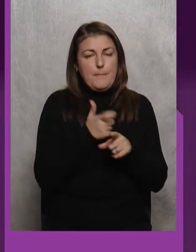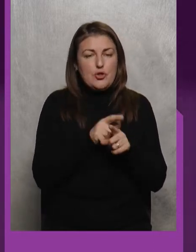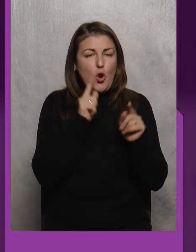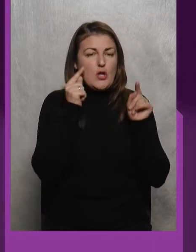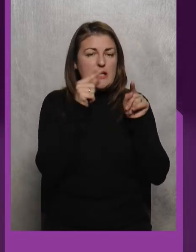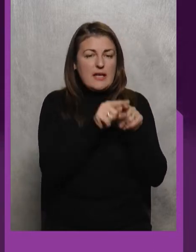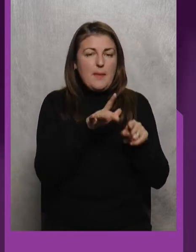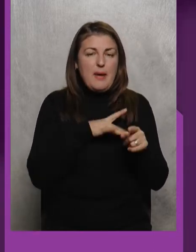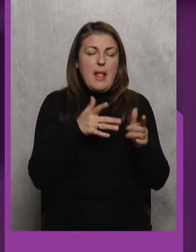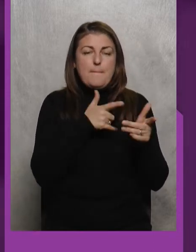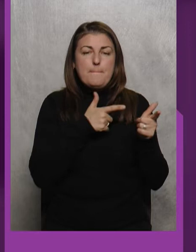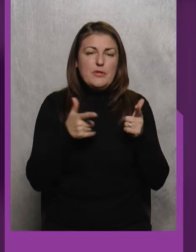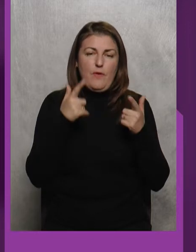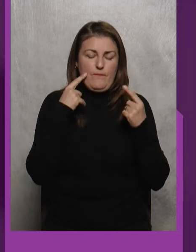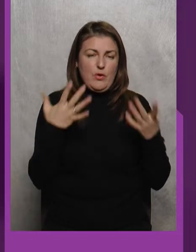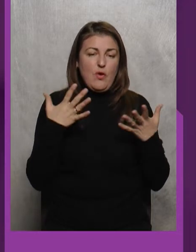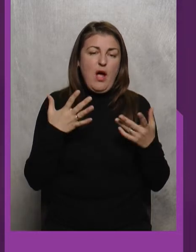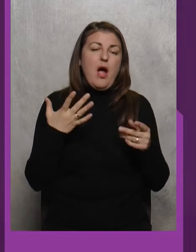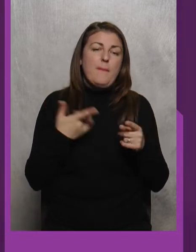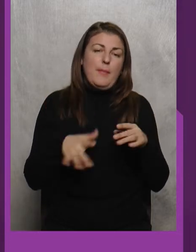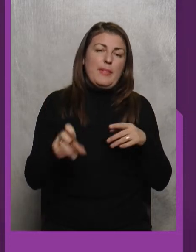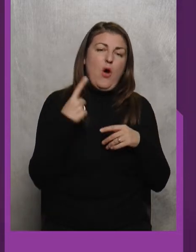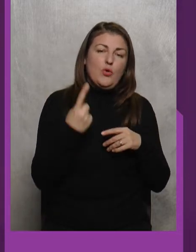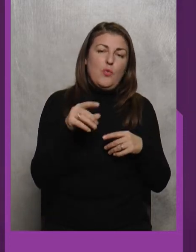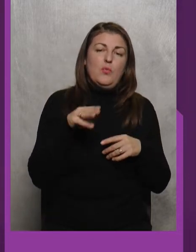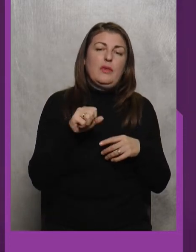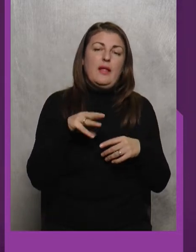Була більш видовищна Проводить на одному татамі